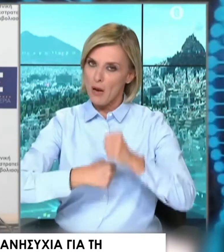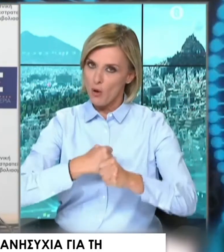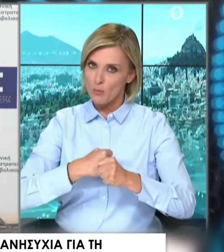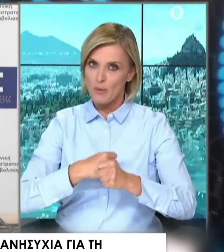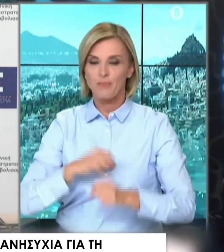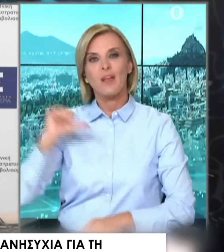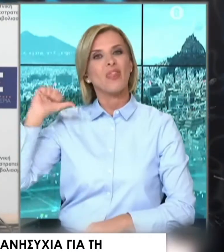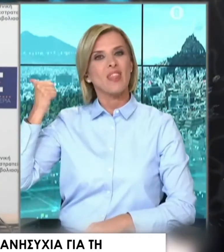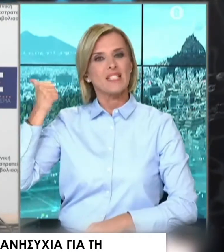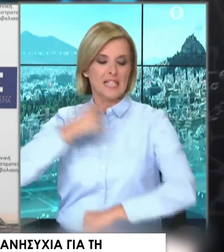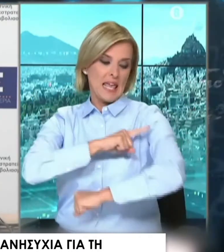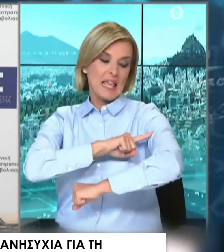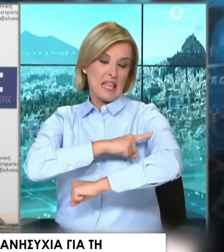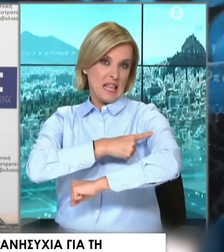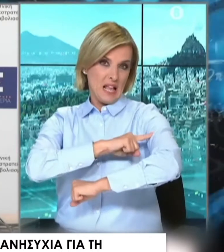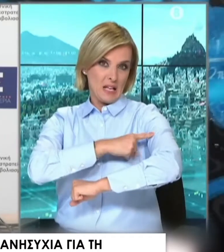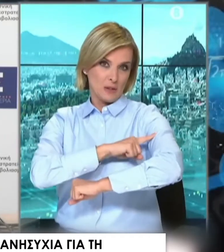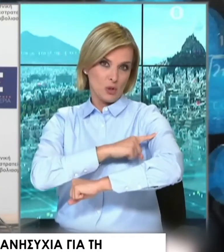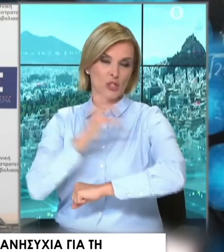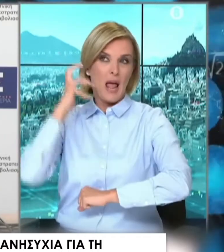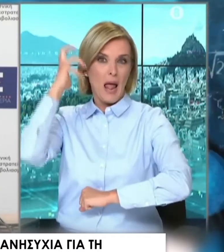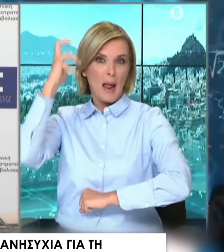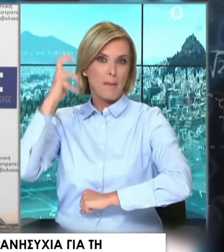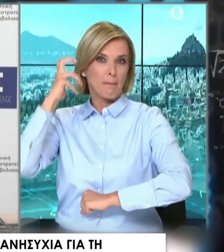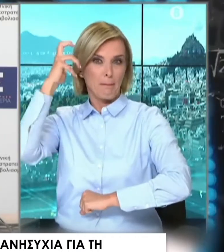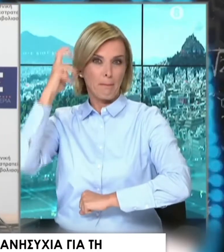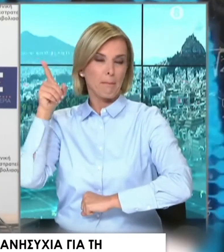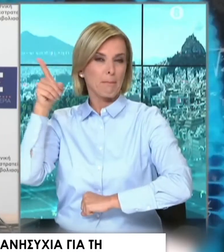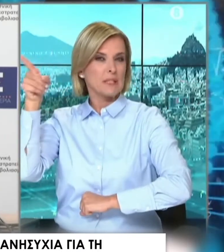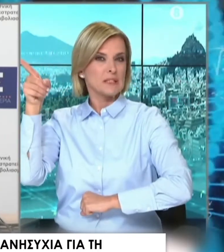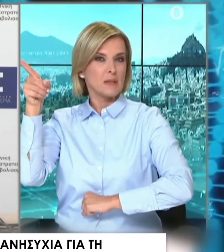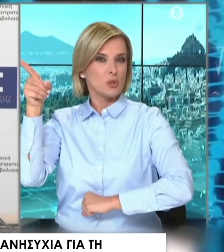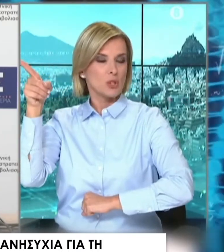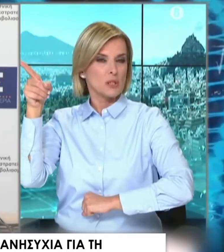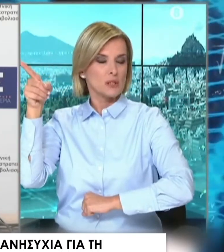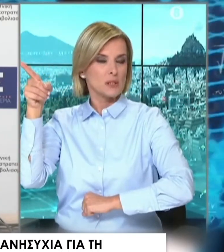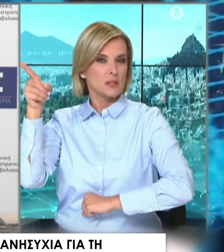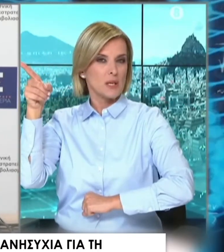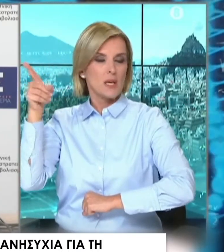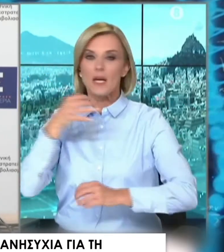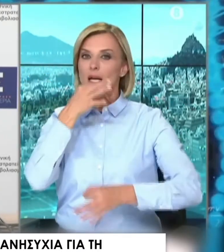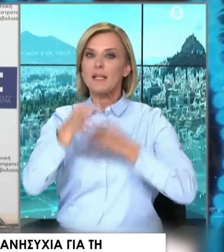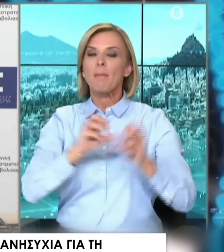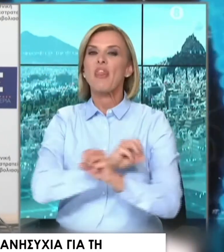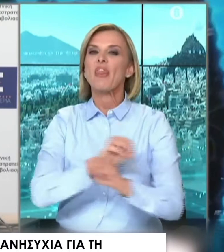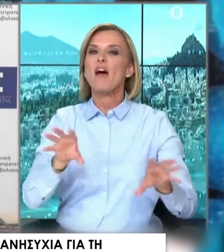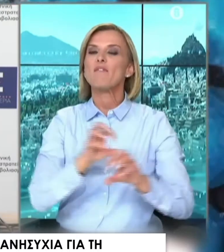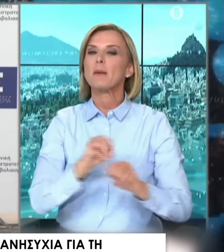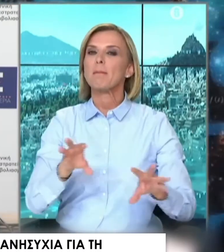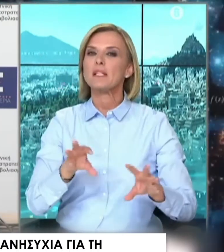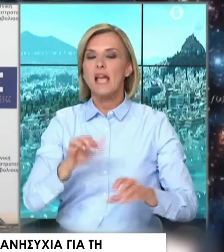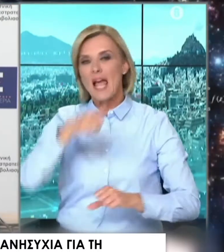δεχθεσινό δελτίου τύπου, λανσάροντας τη νέα τους καμπάνια με τίτλο Summer Sands, δηλαδή αν θέλουμε να κάνουμε μια ελεύθερη μετάφραση